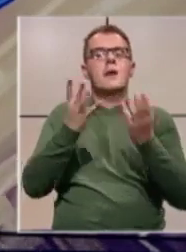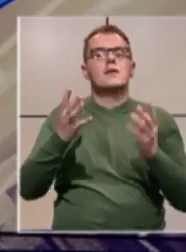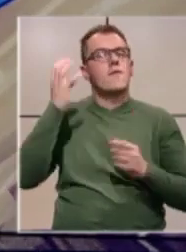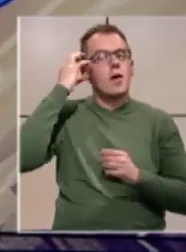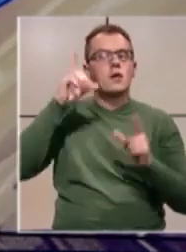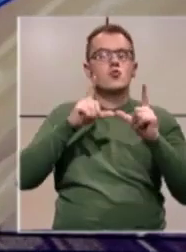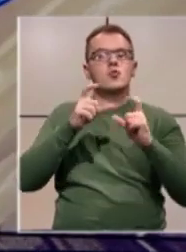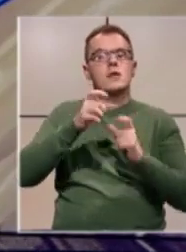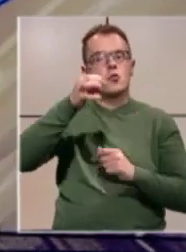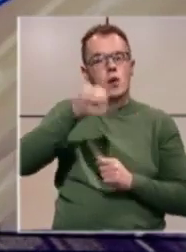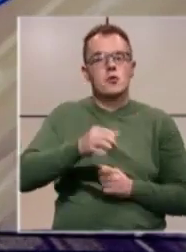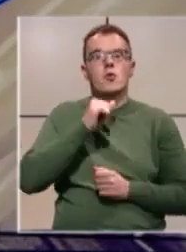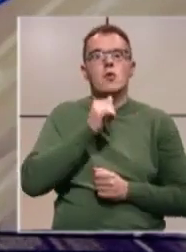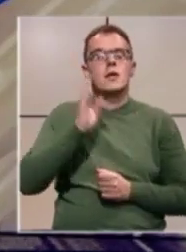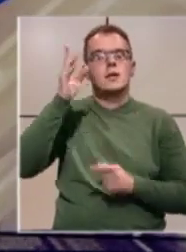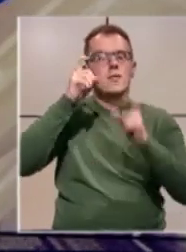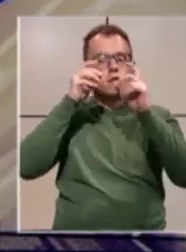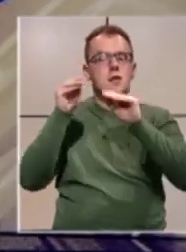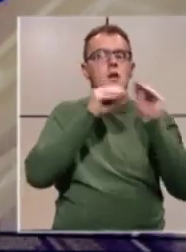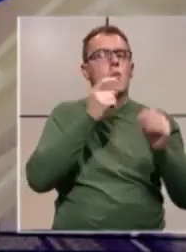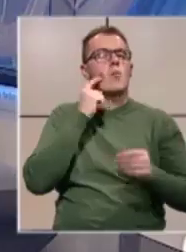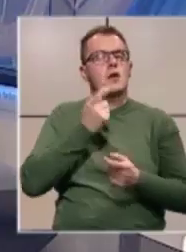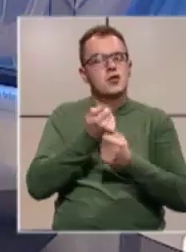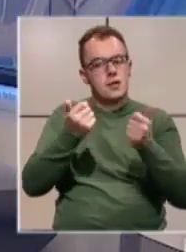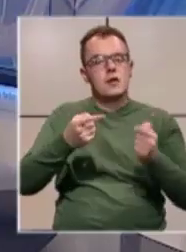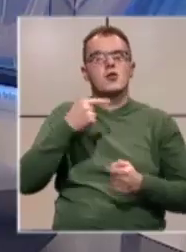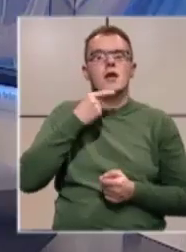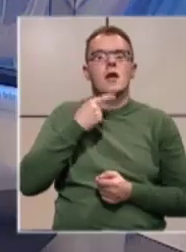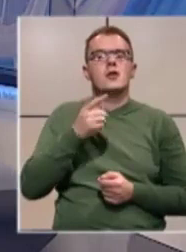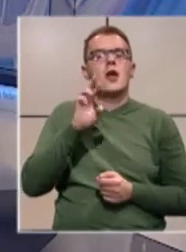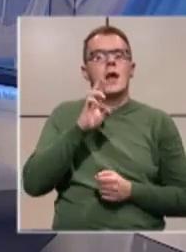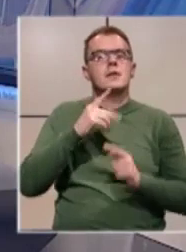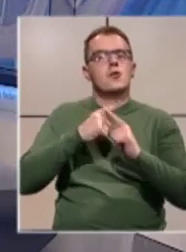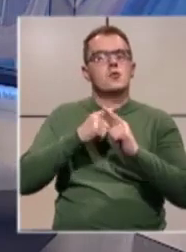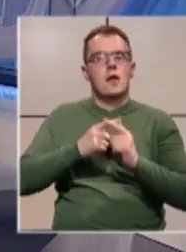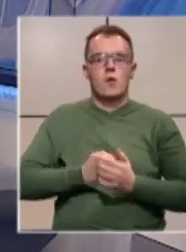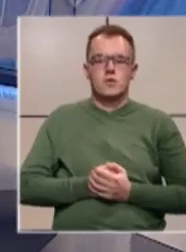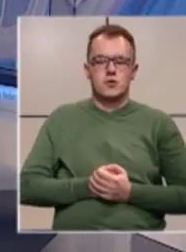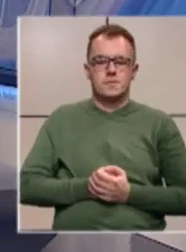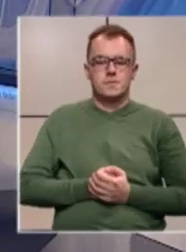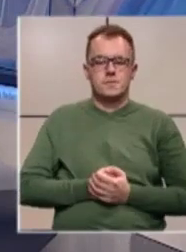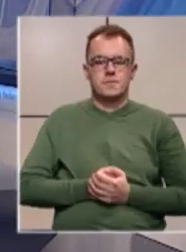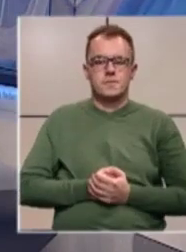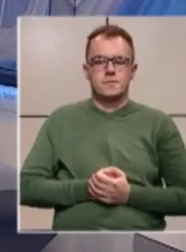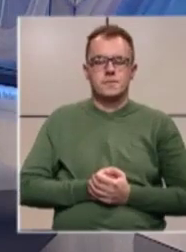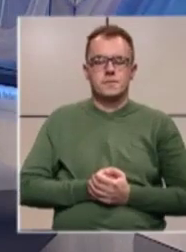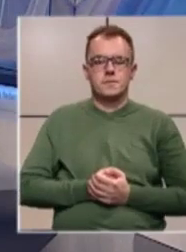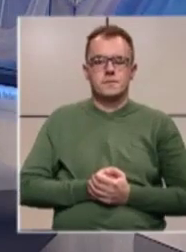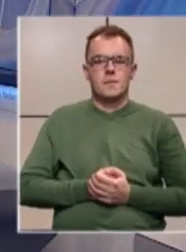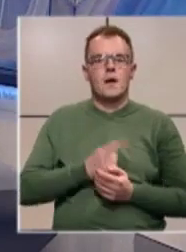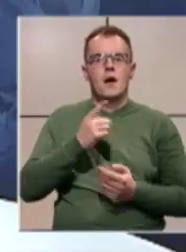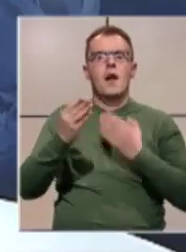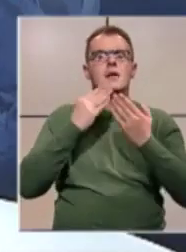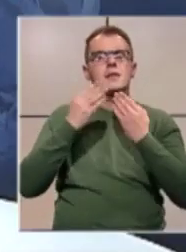Unsko-Sanskog kantona. Idemo slikom do Mihaća, detaljnije će nam reći Enesa Hrustanović. Enese, izvoli. Na